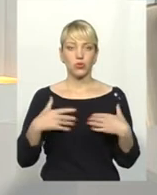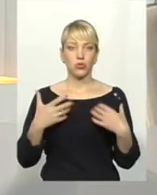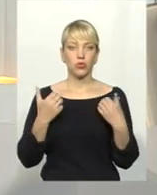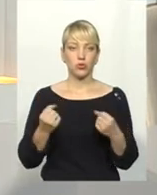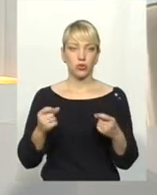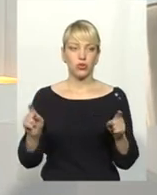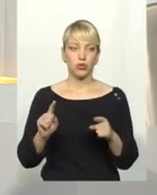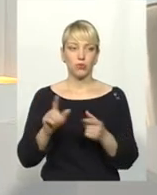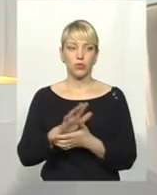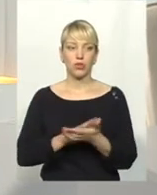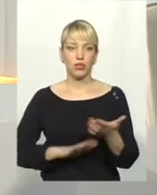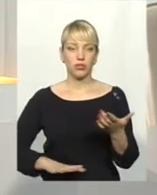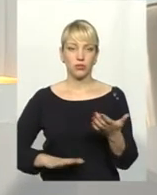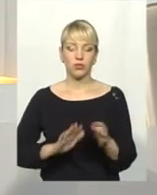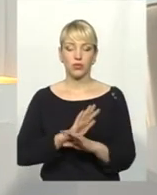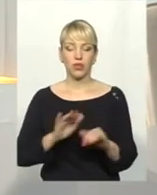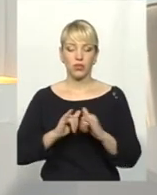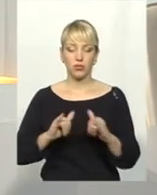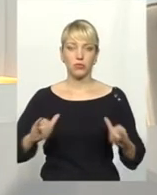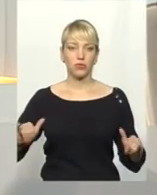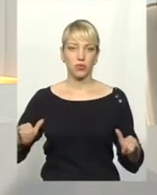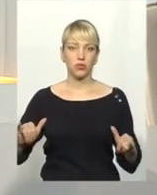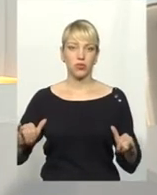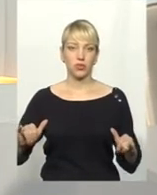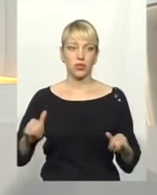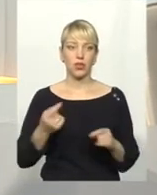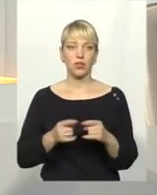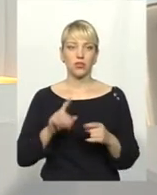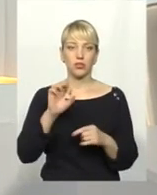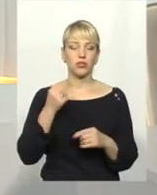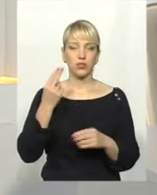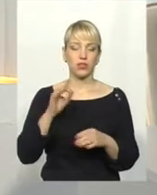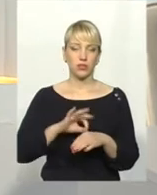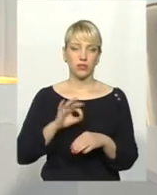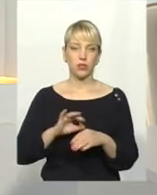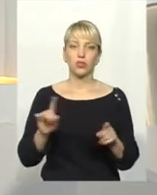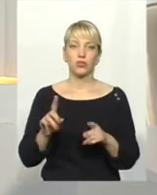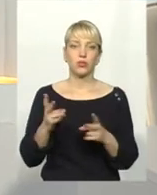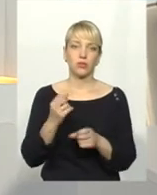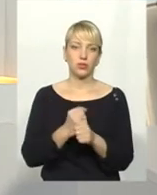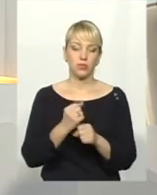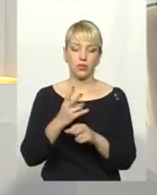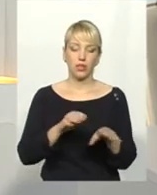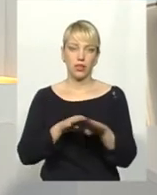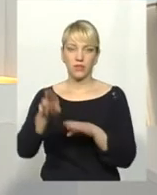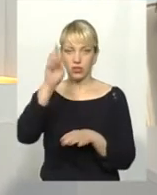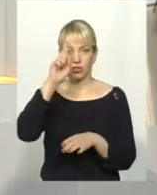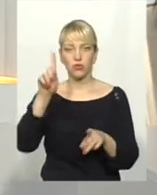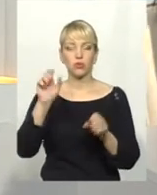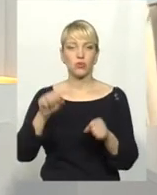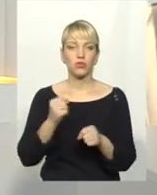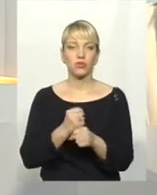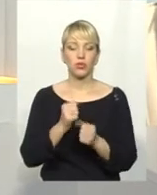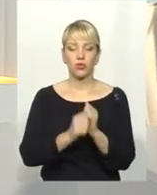в подальшому не розповсюджувати оці соціальні хвороби? Що маємо зробити на рівні держави? Що може зробити